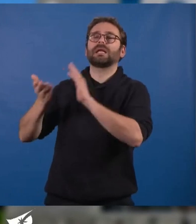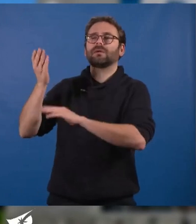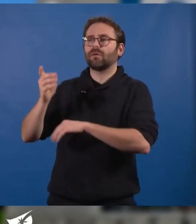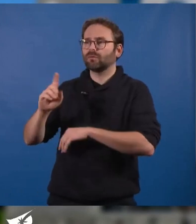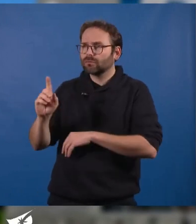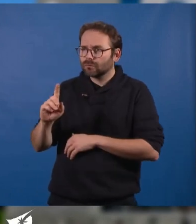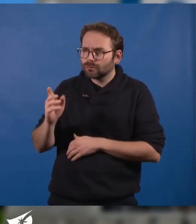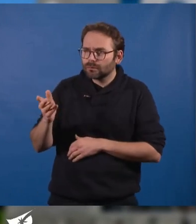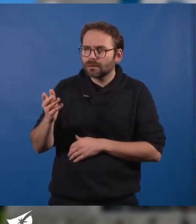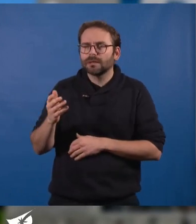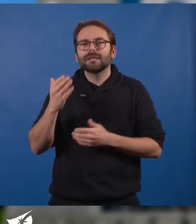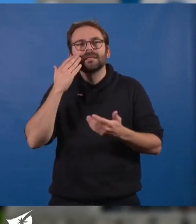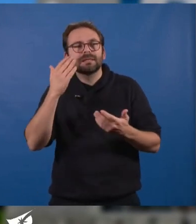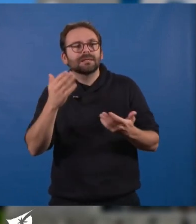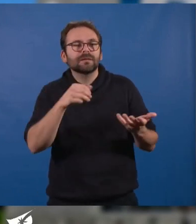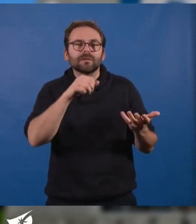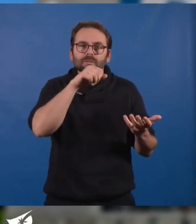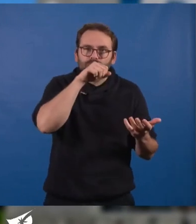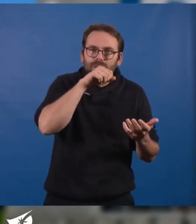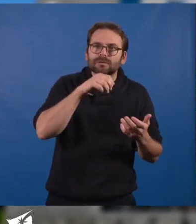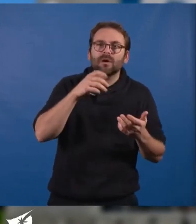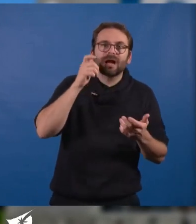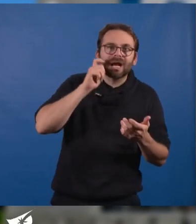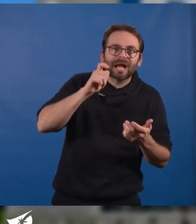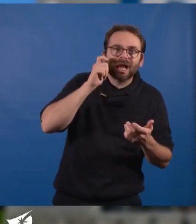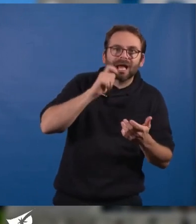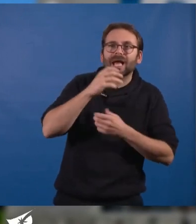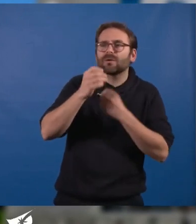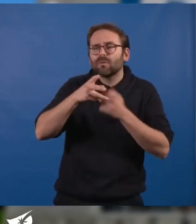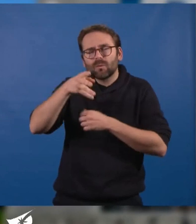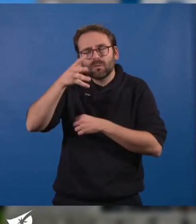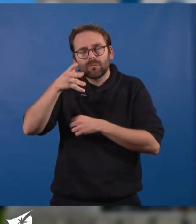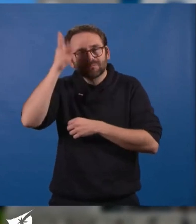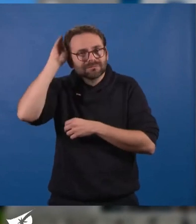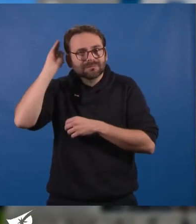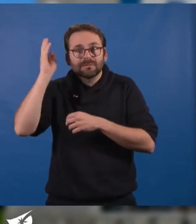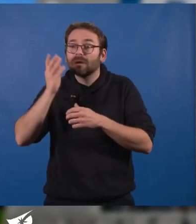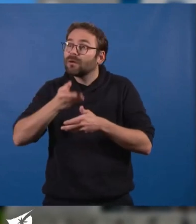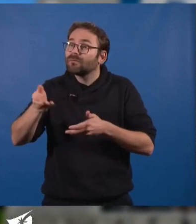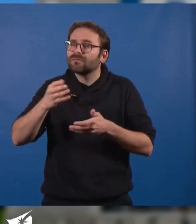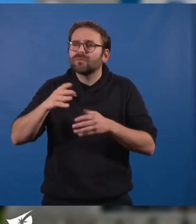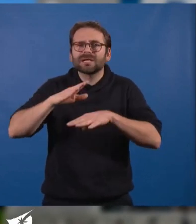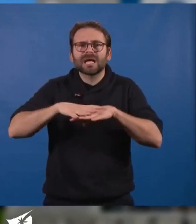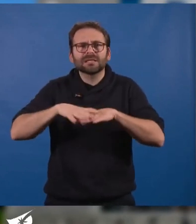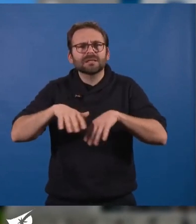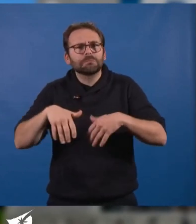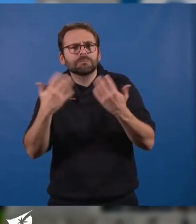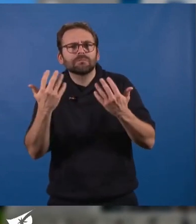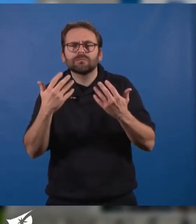pour que, s'il y a des vocations d'héléniste ou de latiniste, quel que soit le quartier, fût-il un quartier populaire, et bien nous les encourageons